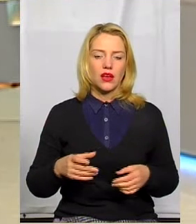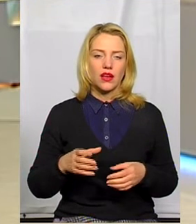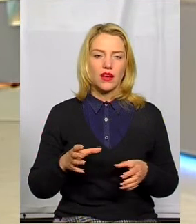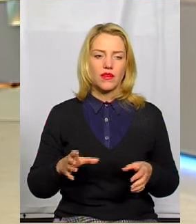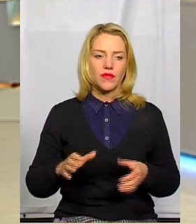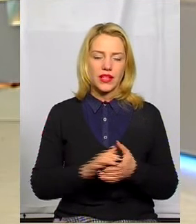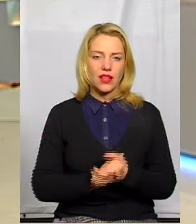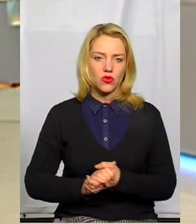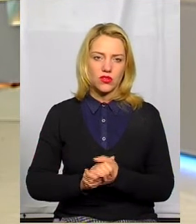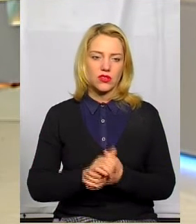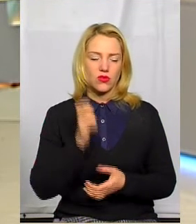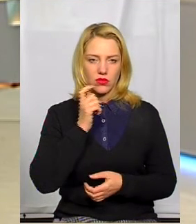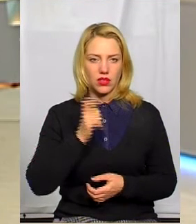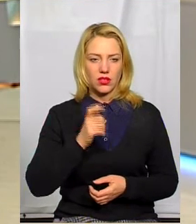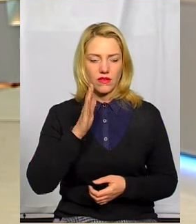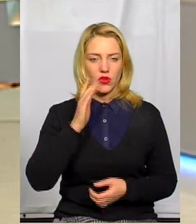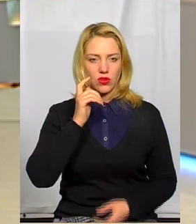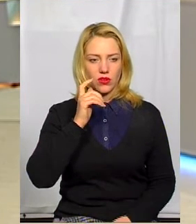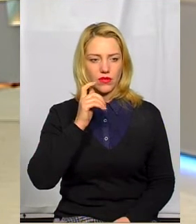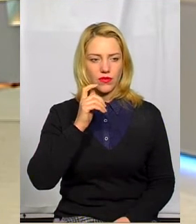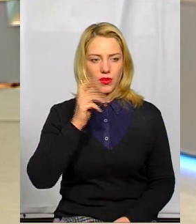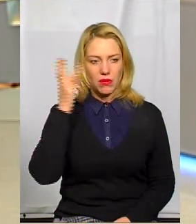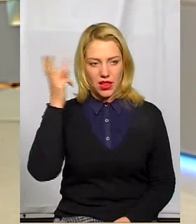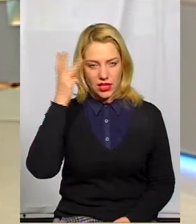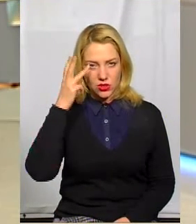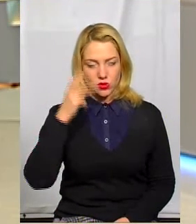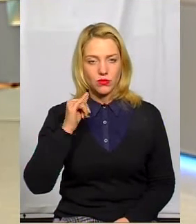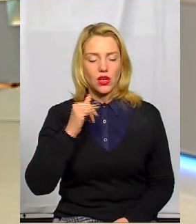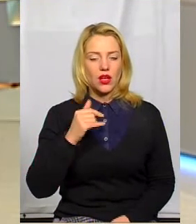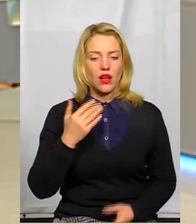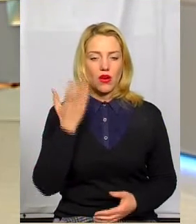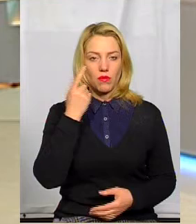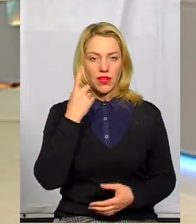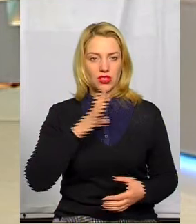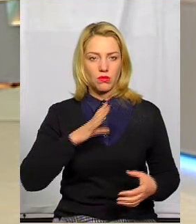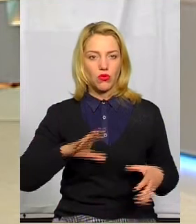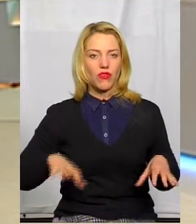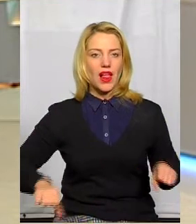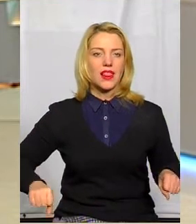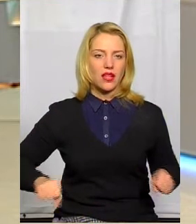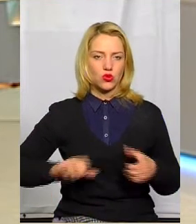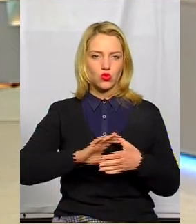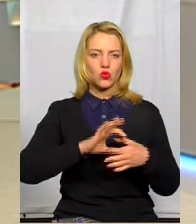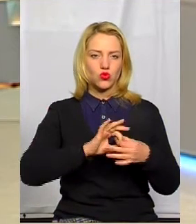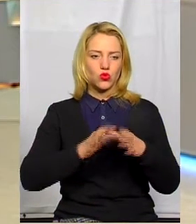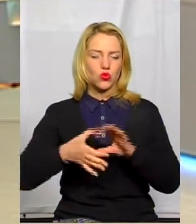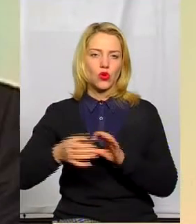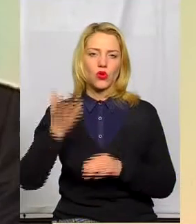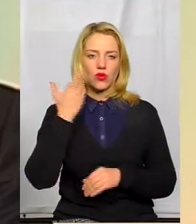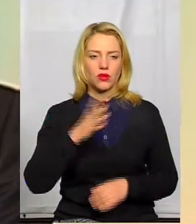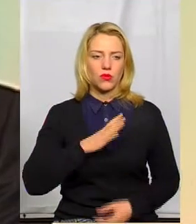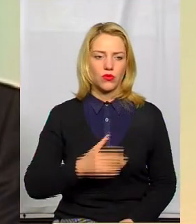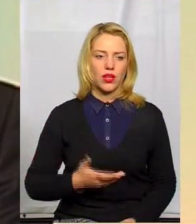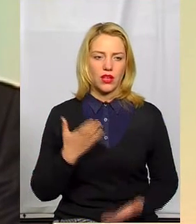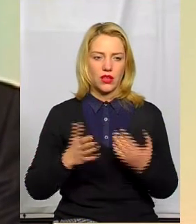Хмельницькому. Коли був перший ланцюг, вас, напевно, ще на світі не було. до речі, знаєте, коли був перший ланцюг єдності? А,